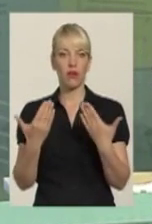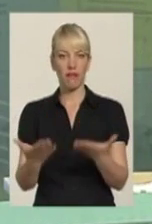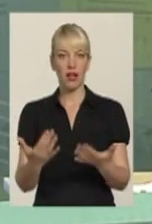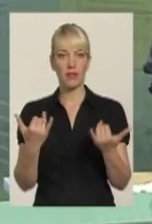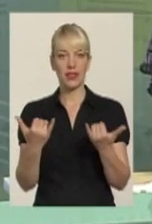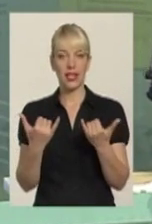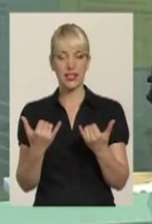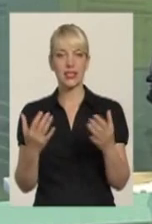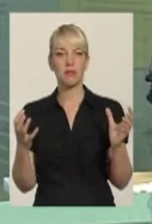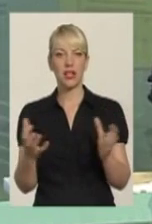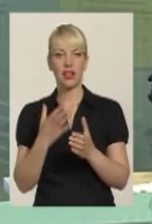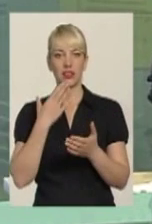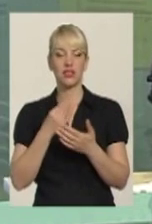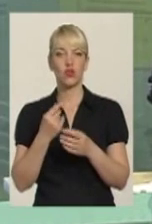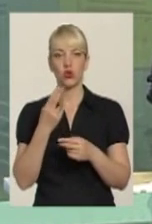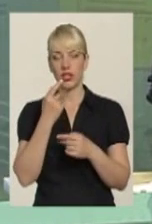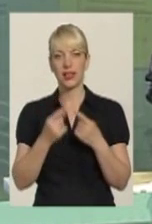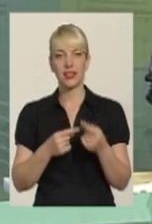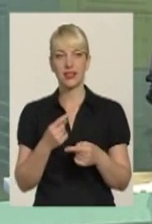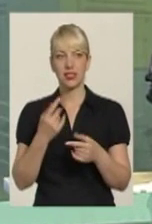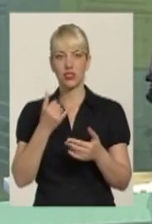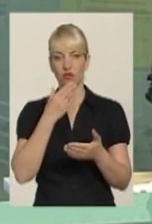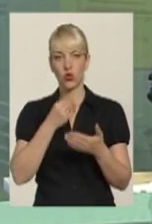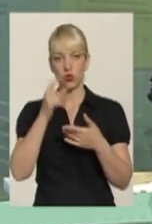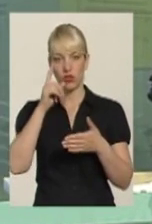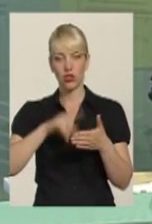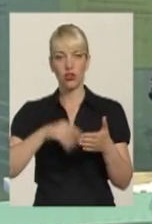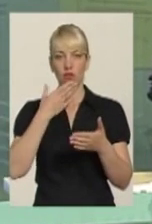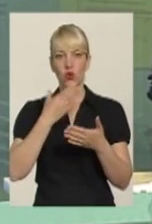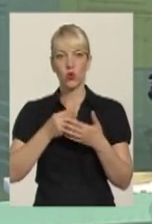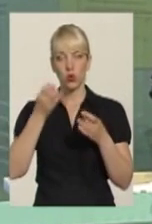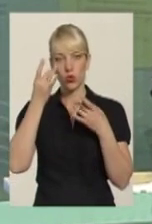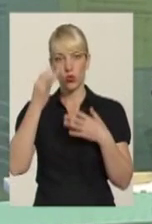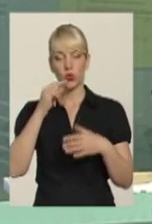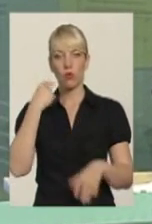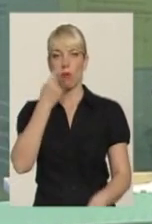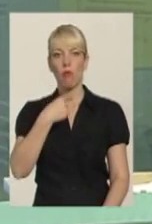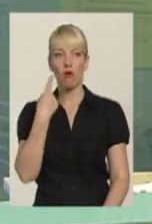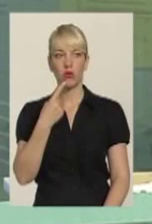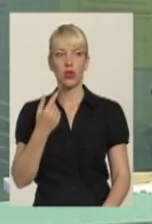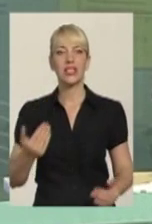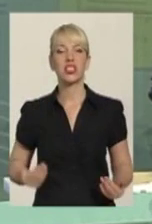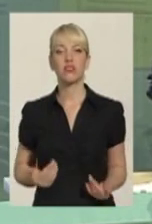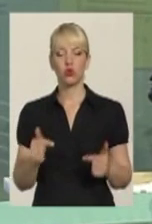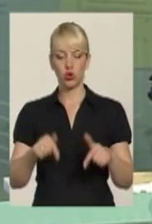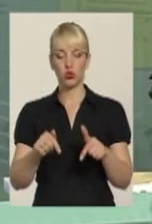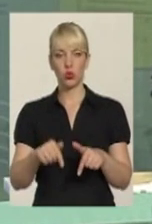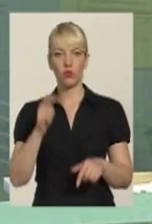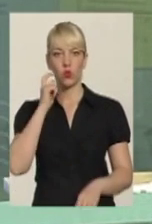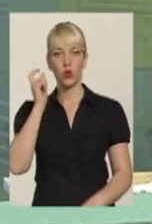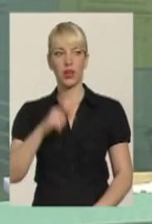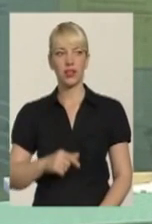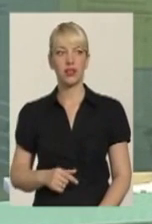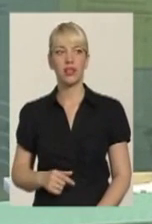зберігати свої традиції, свою віру, свою культуру і мову, живучи тут, в Україні,